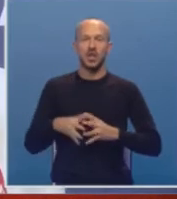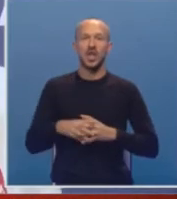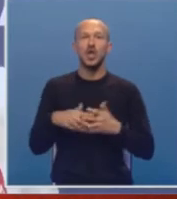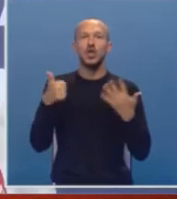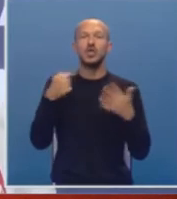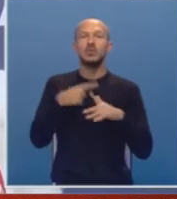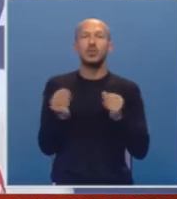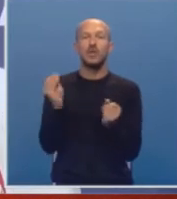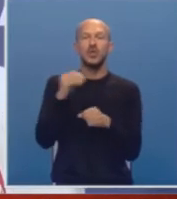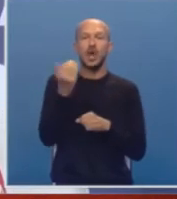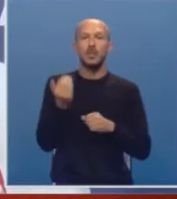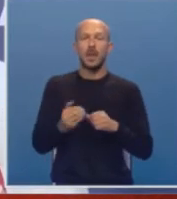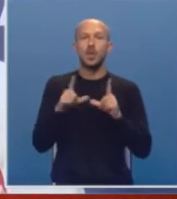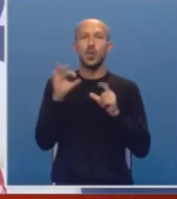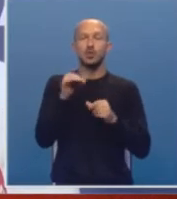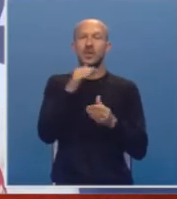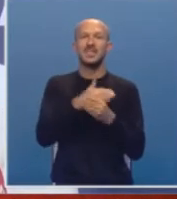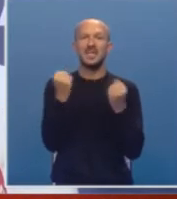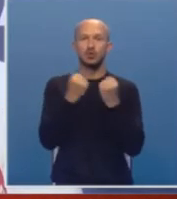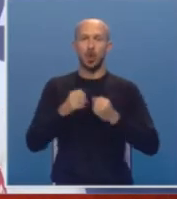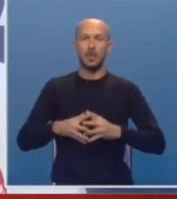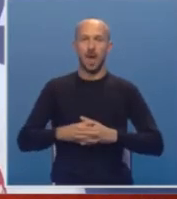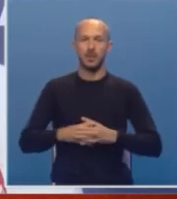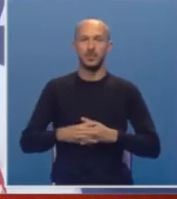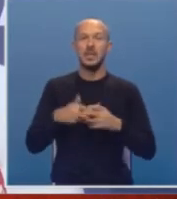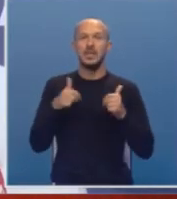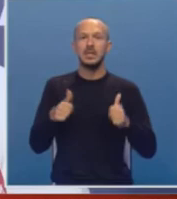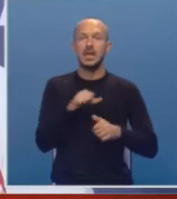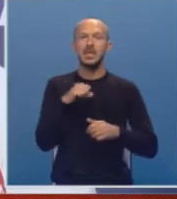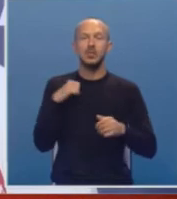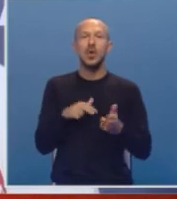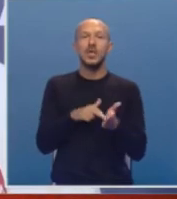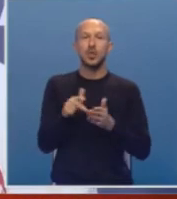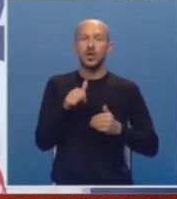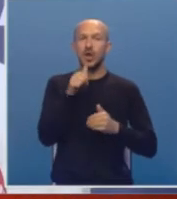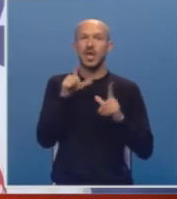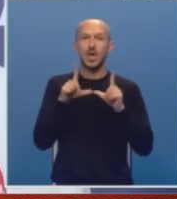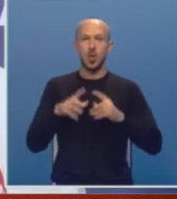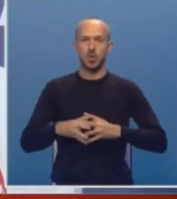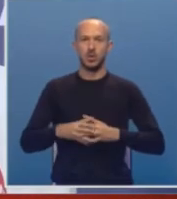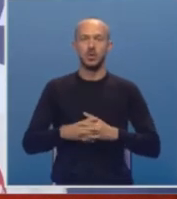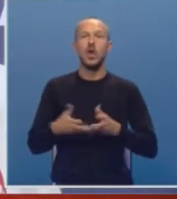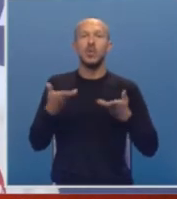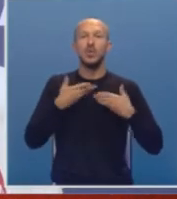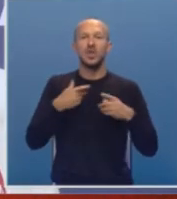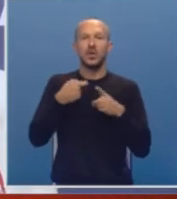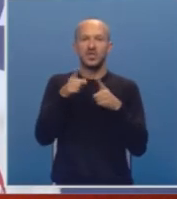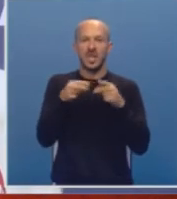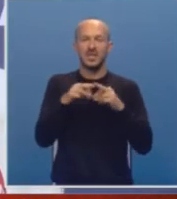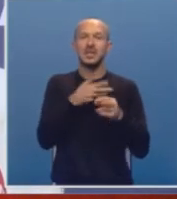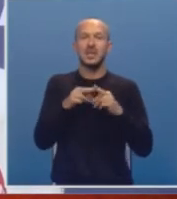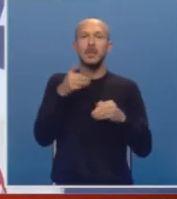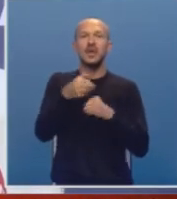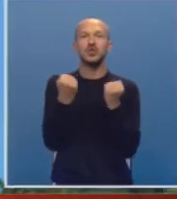šest puta povećavali plate u osnovnim i srednjim školama, sada smo iskoračili i u postizanju koeficijenata za